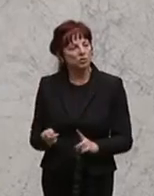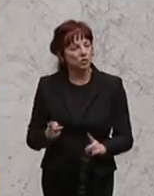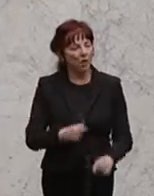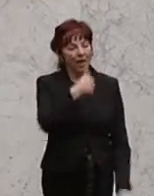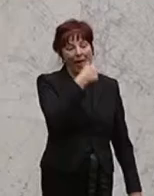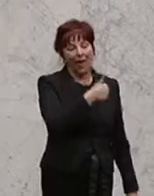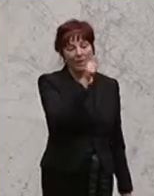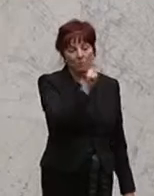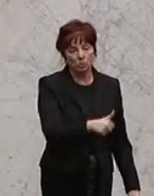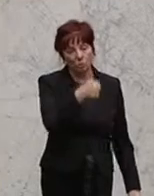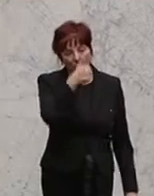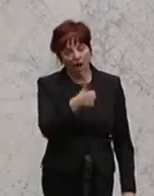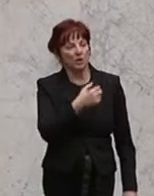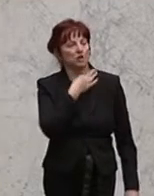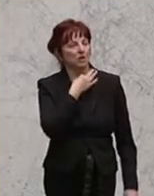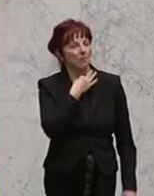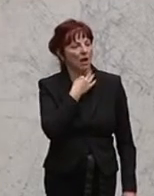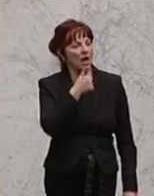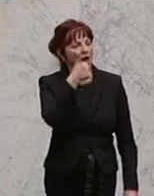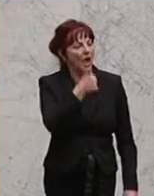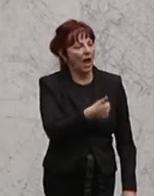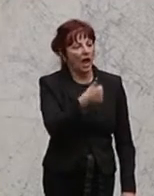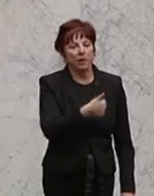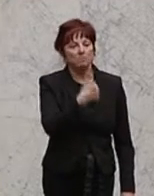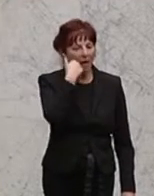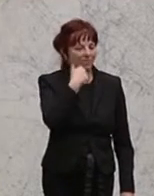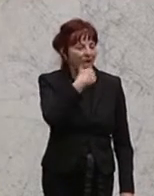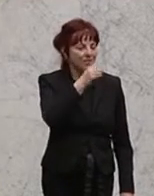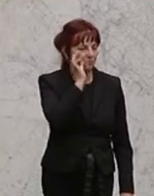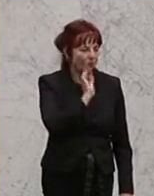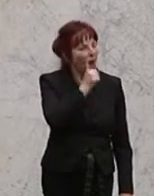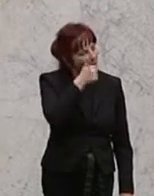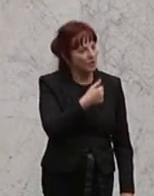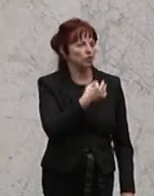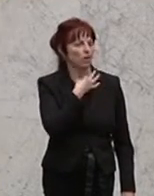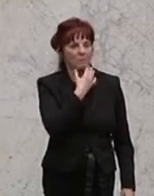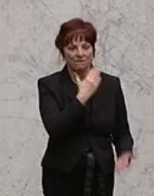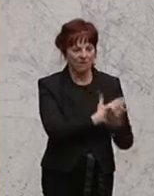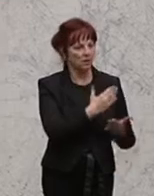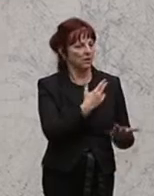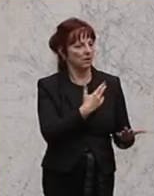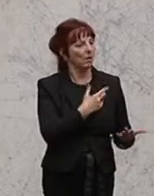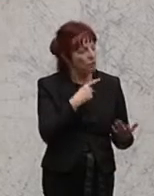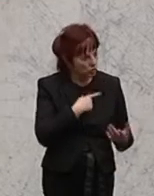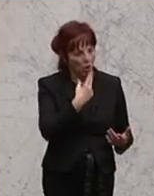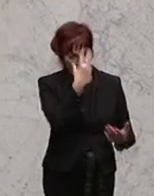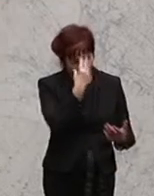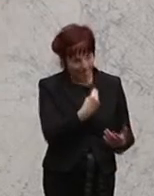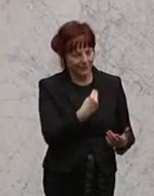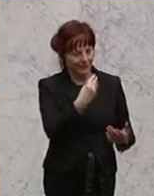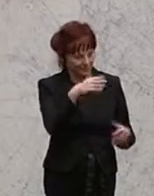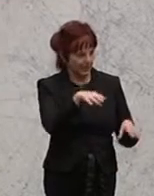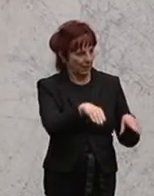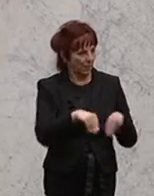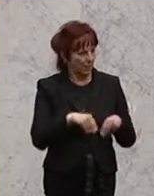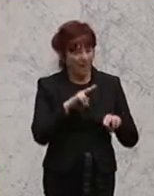man, one vote, sagen wir one man, one woman, one vote, ernst zu nehmen. Wenn hier getrickst wird, wird